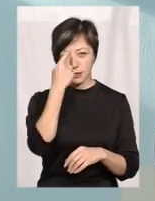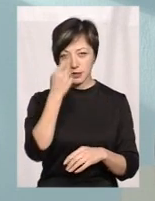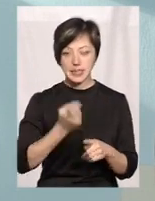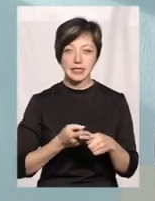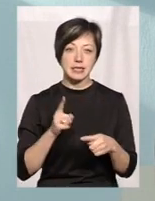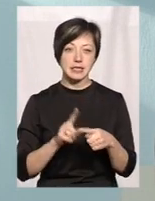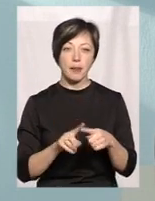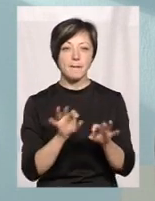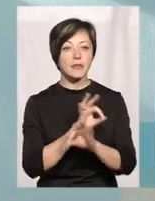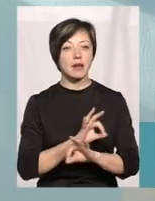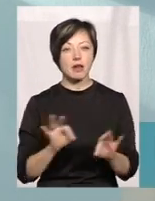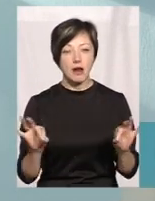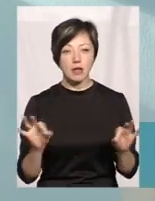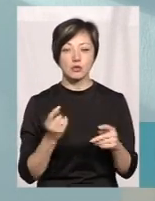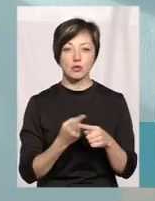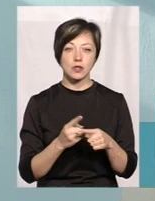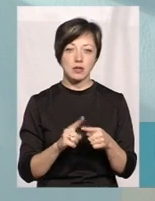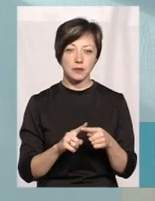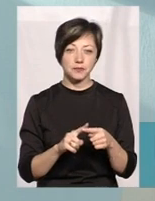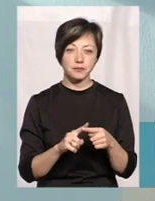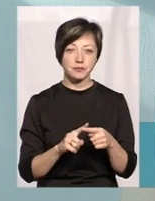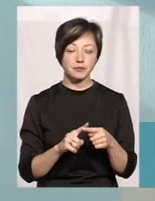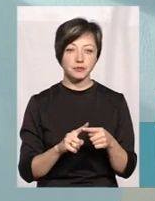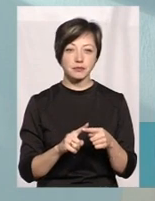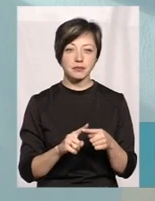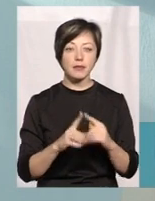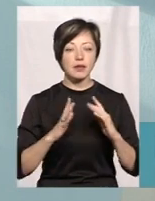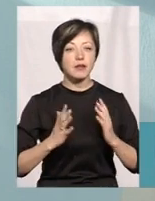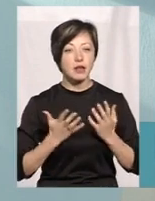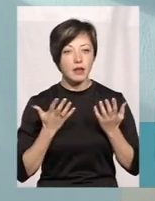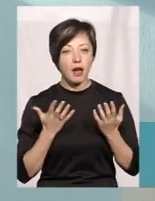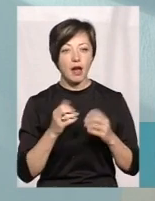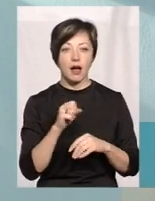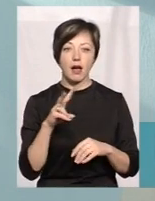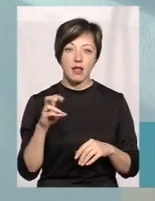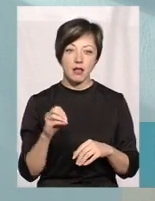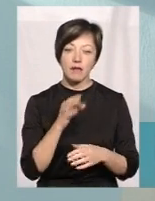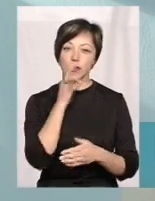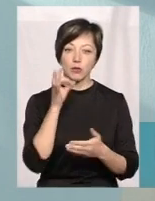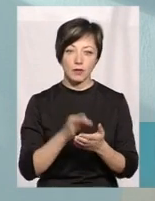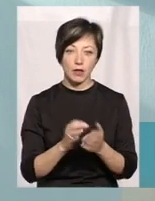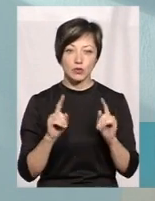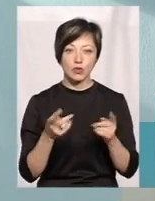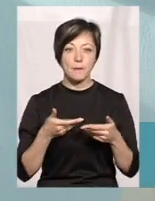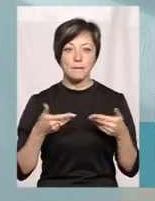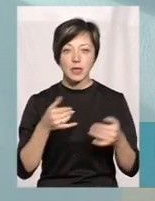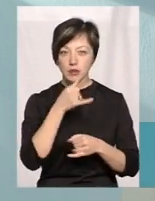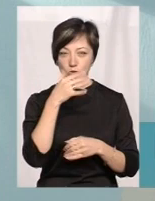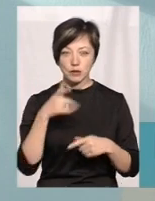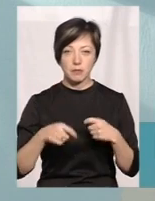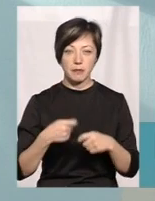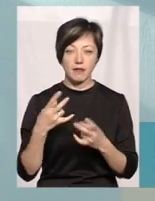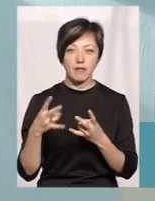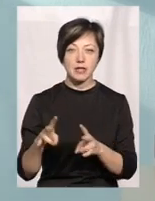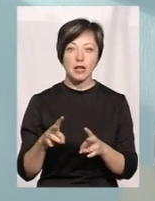Це прекрасно, це надихає, але це і дуже відповідально. Ми не можемо підвести. місяць